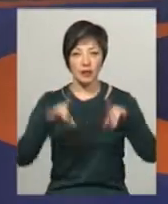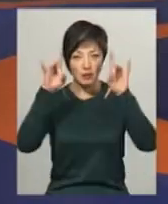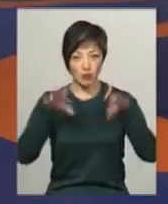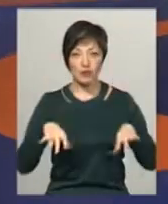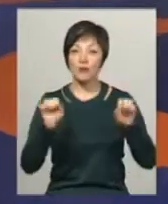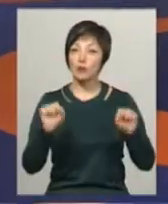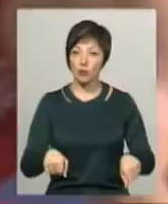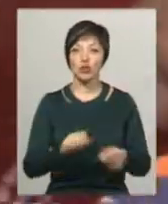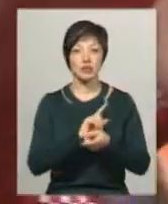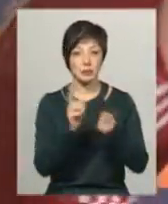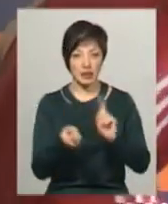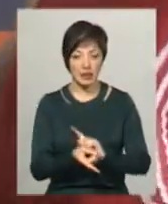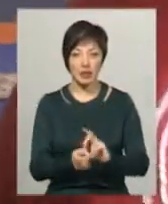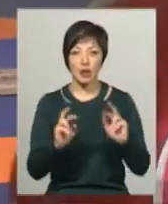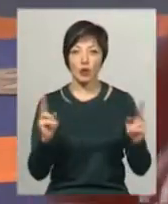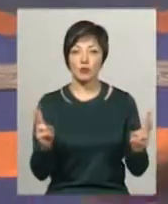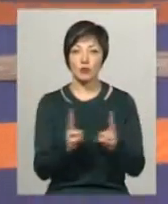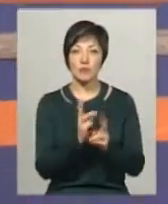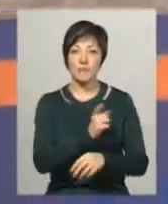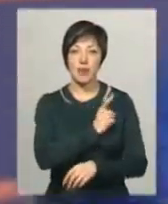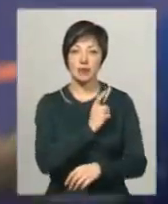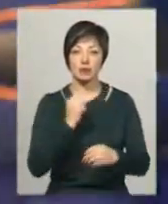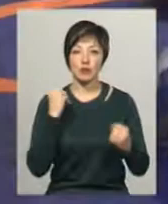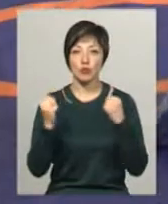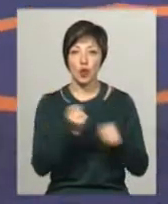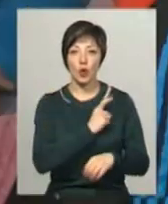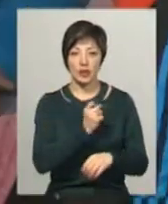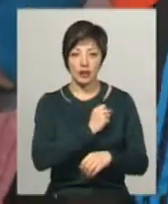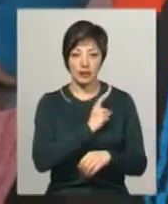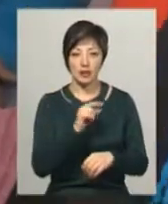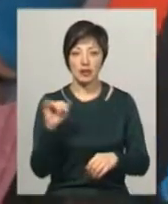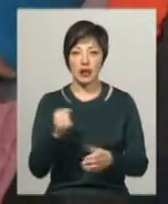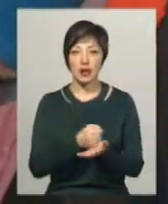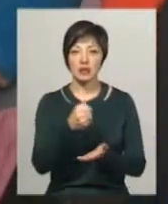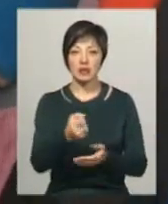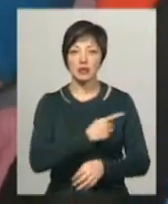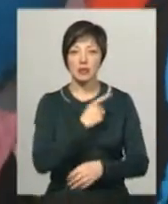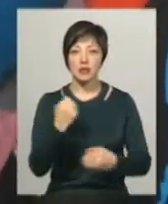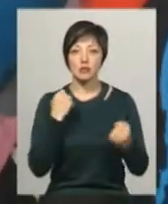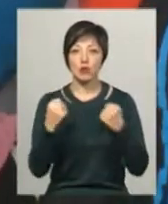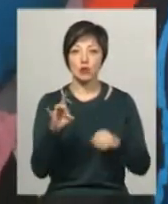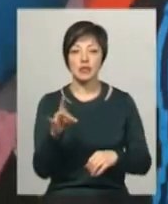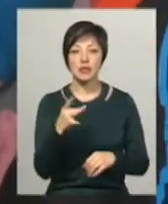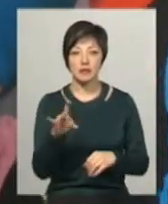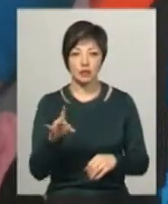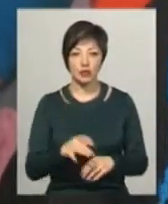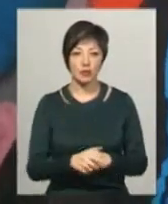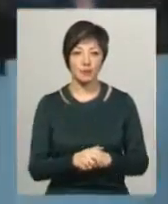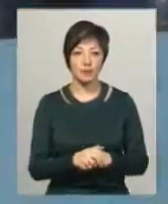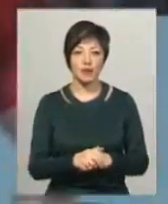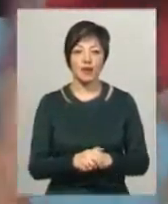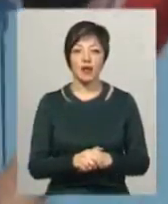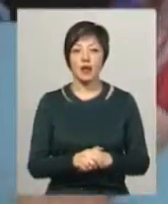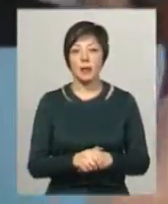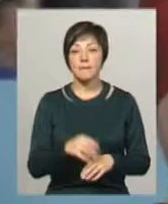може змінитися. Як у сутичці між майстром спорту з Одеси Шамілим Захарієвим та кандидатом майстер спорту з Рівненщини Владиславом Сафроновим,